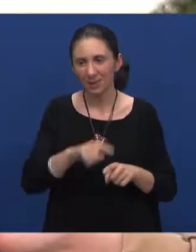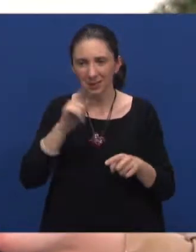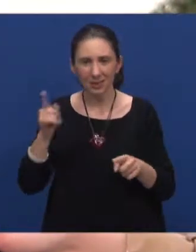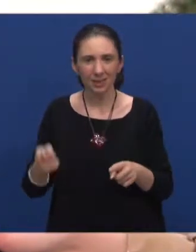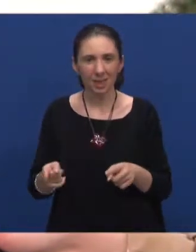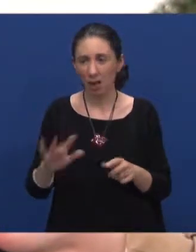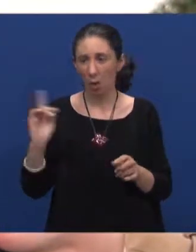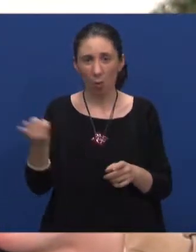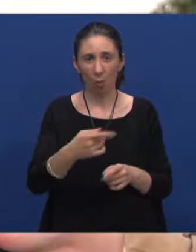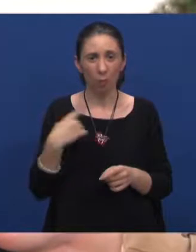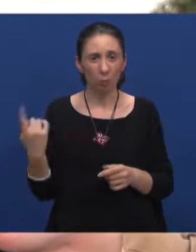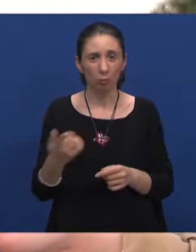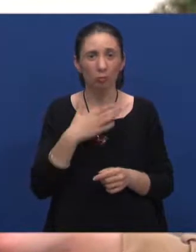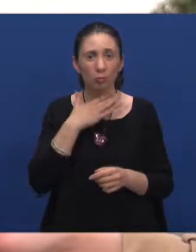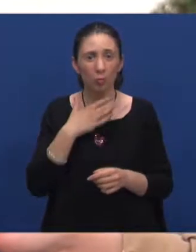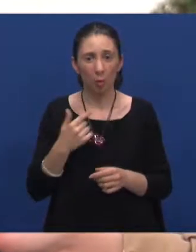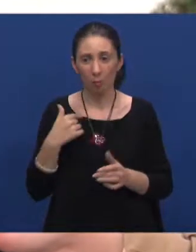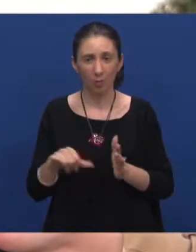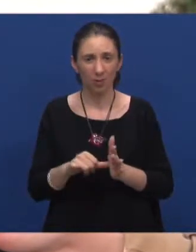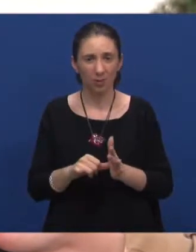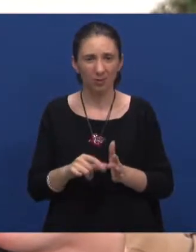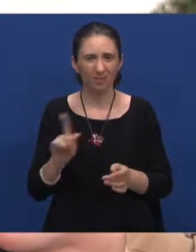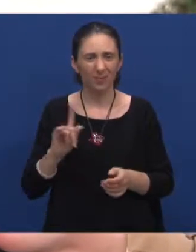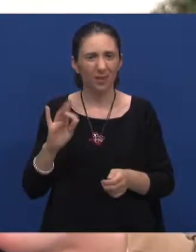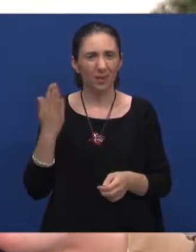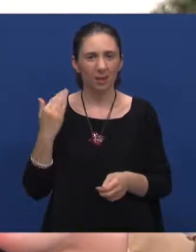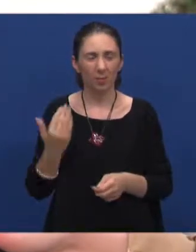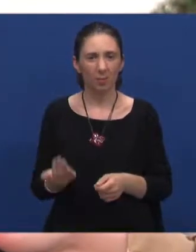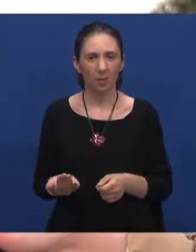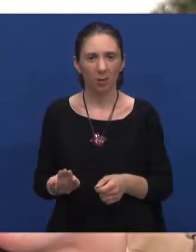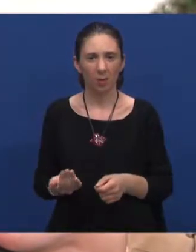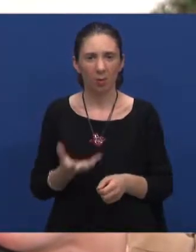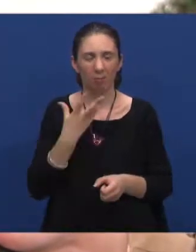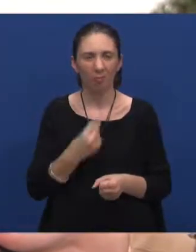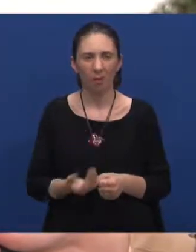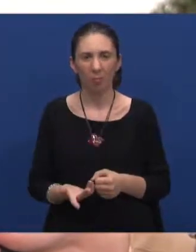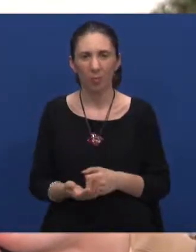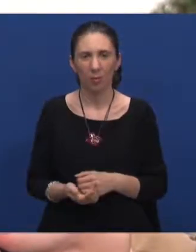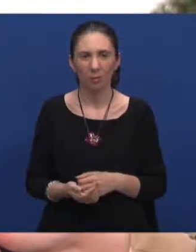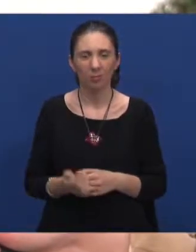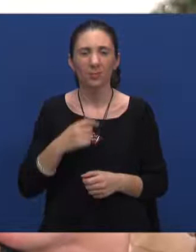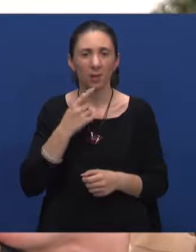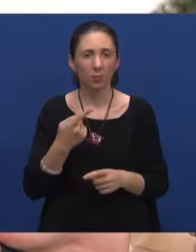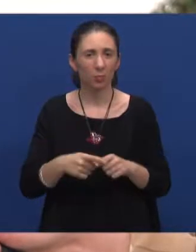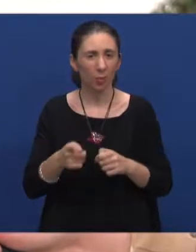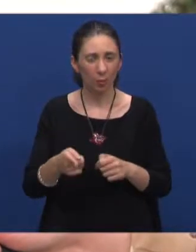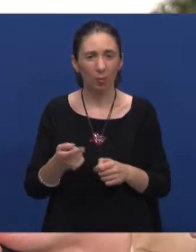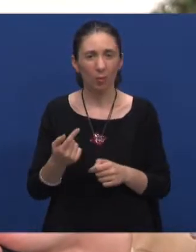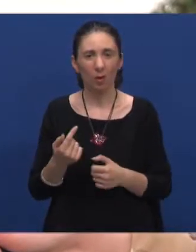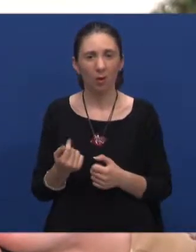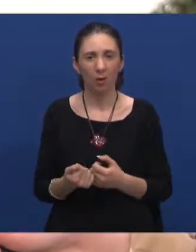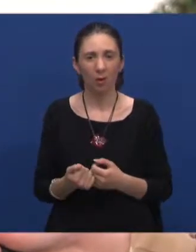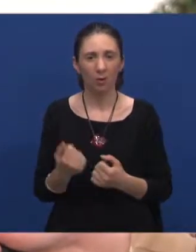okruženje u školi moje srednjoj nije bilo uopće lijepo i kažem, zbog toga mi je to